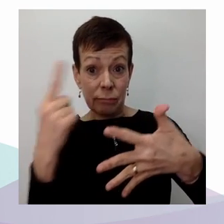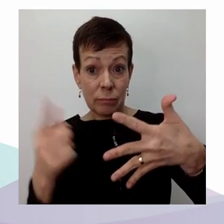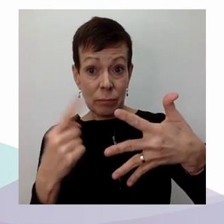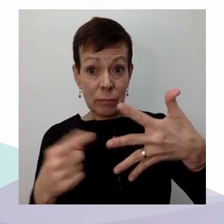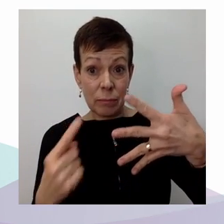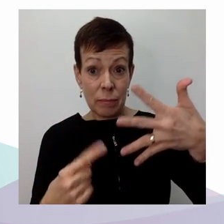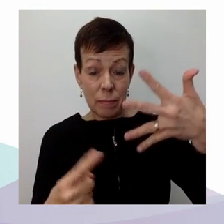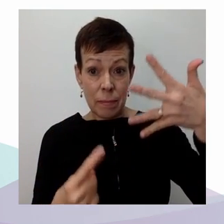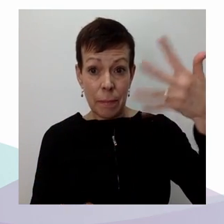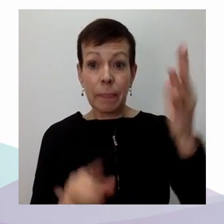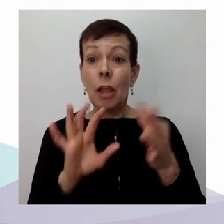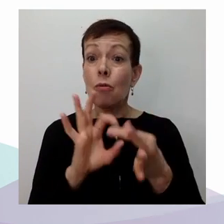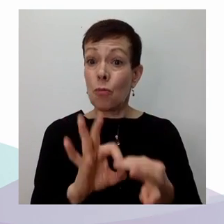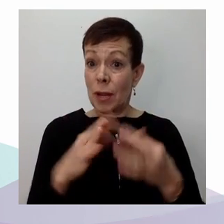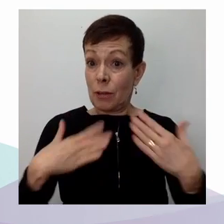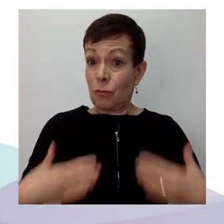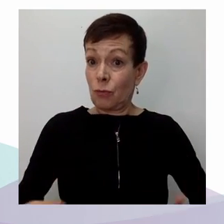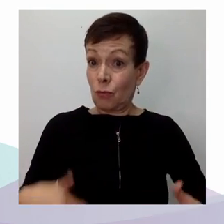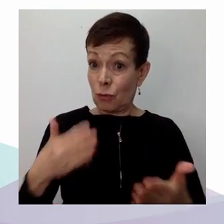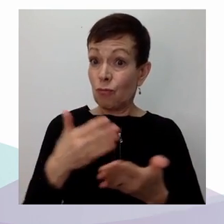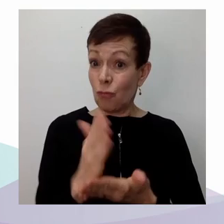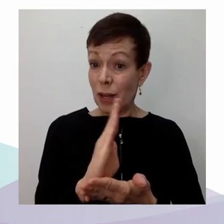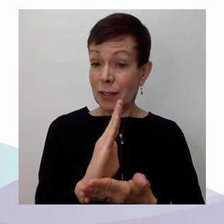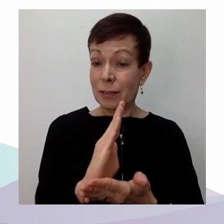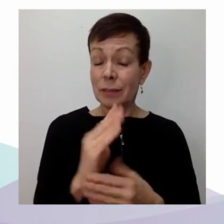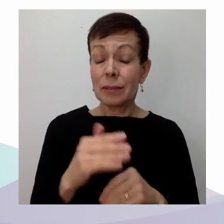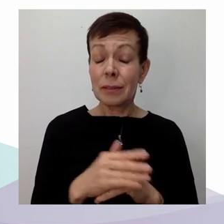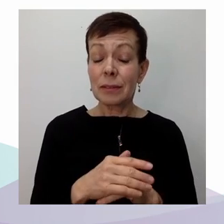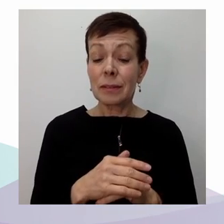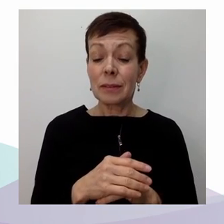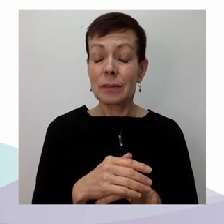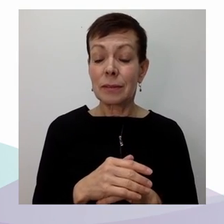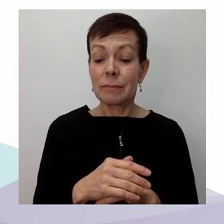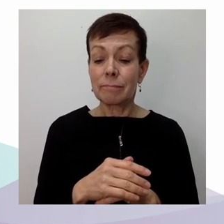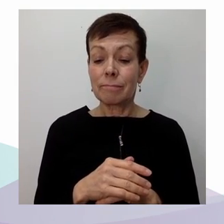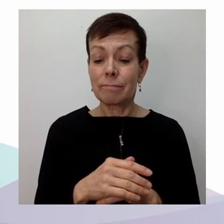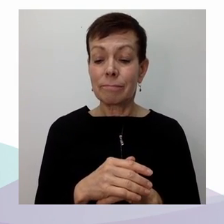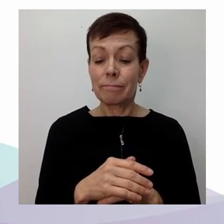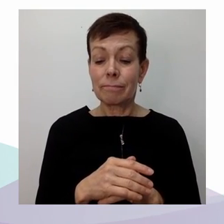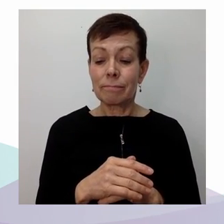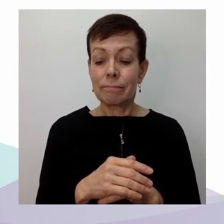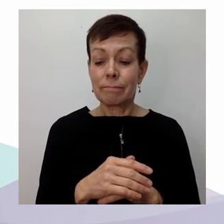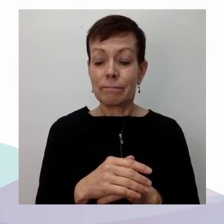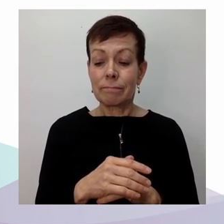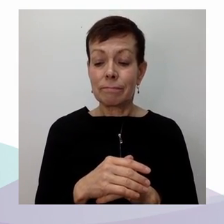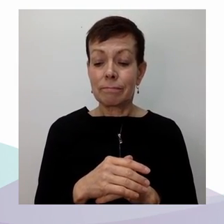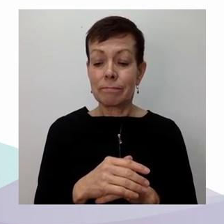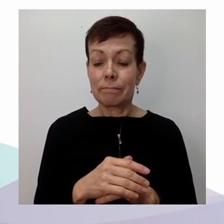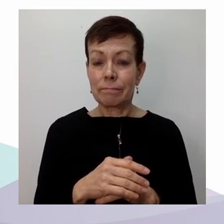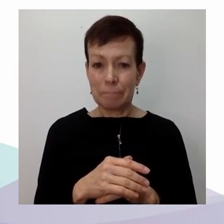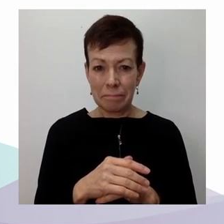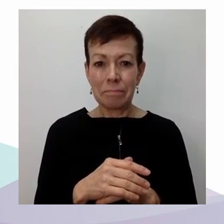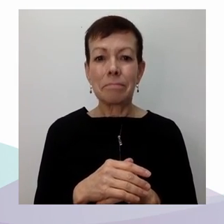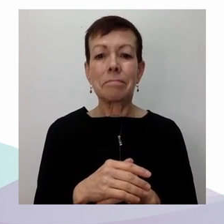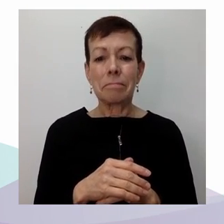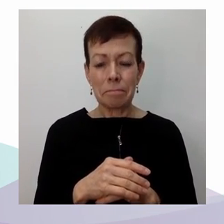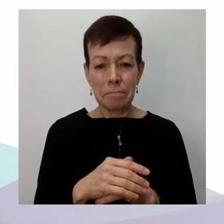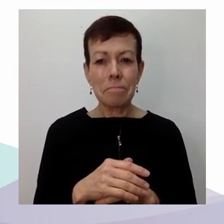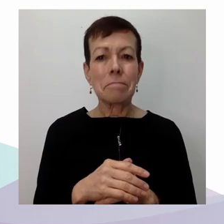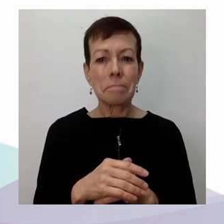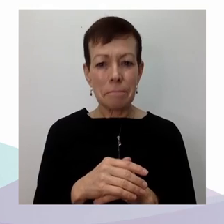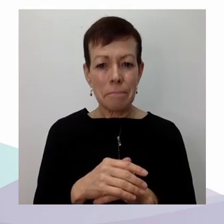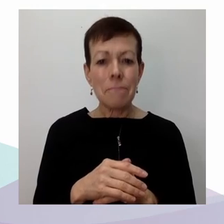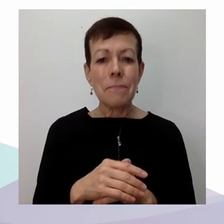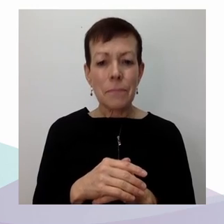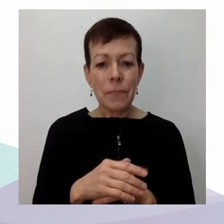'assurer un niveau de vie décent qui est prévu dans la Charte québécoise. Et j'ai essayé de voir qu'est-ce qui avait été repris